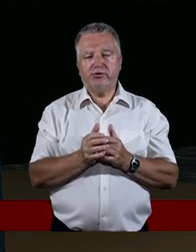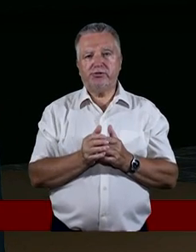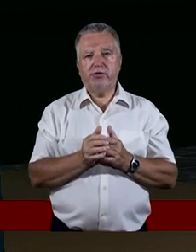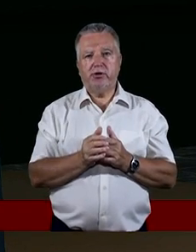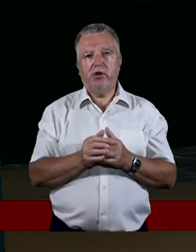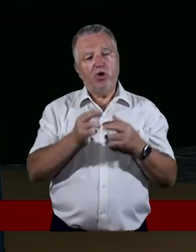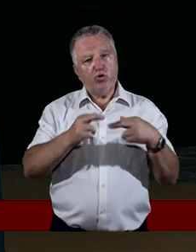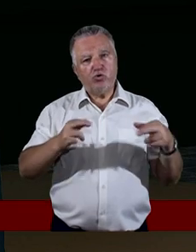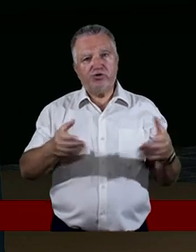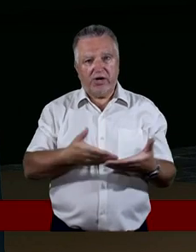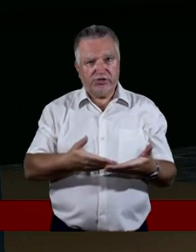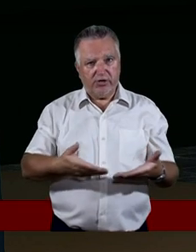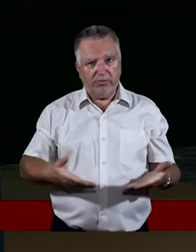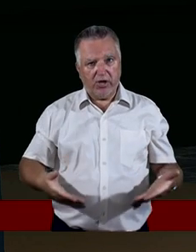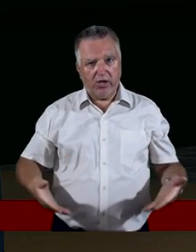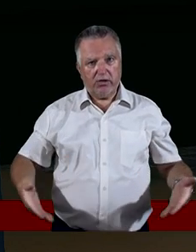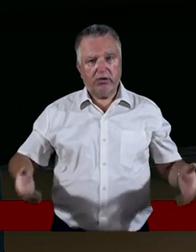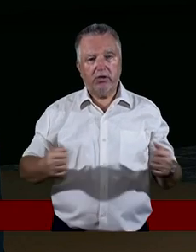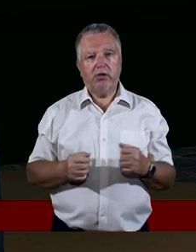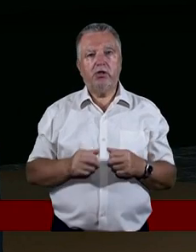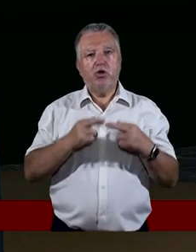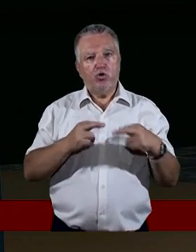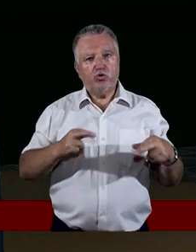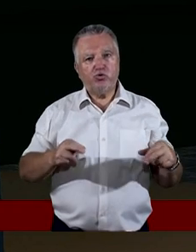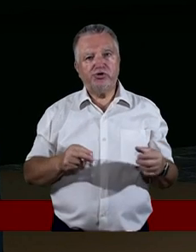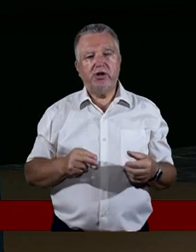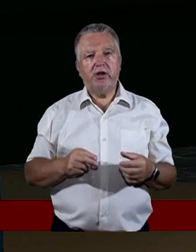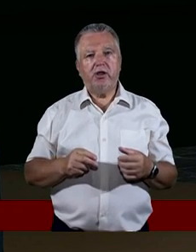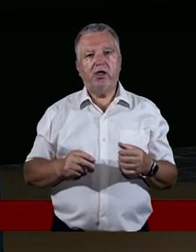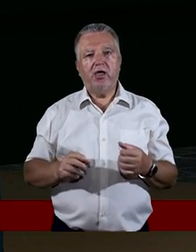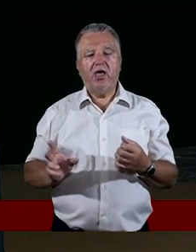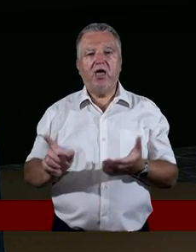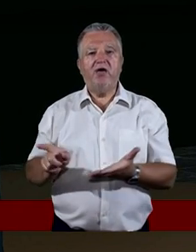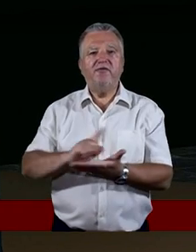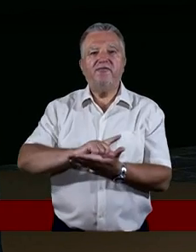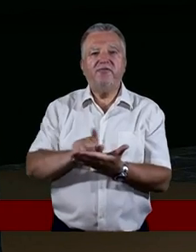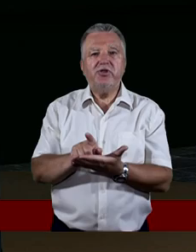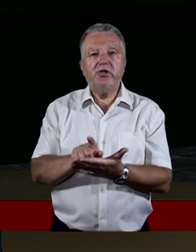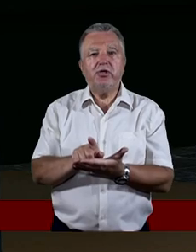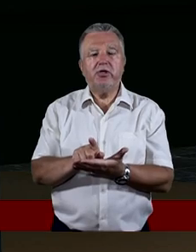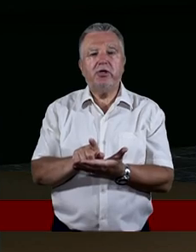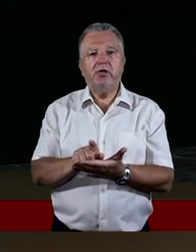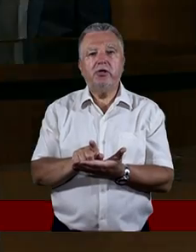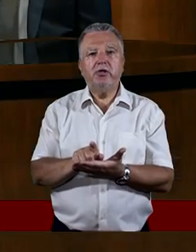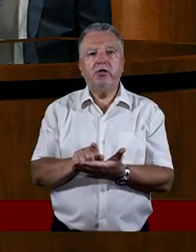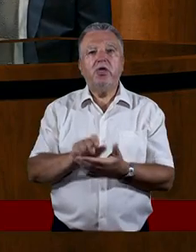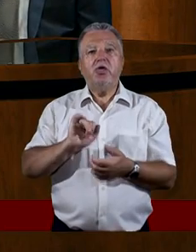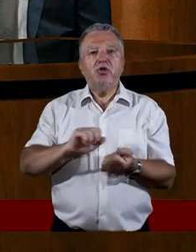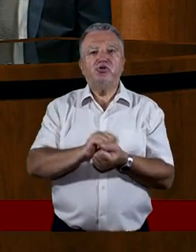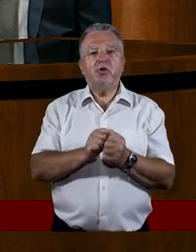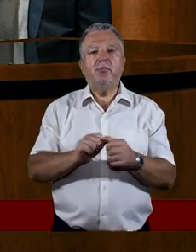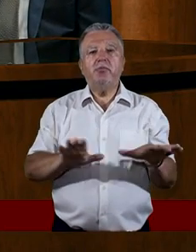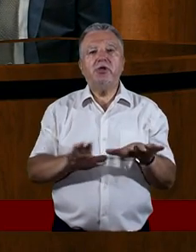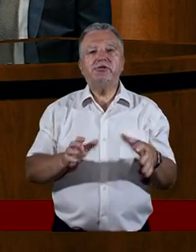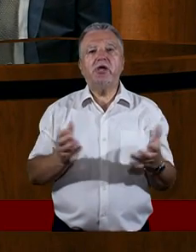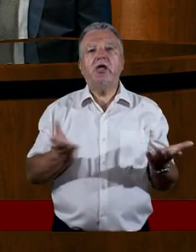Bardzo różna rola i bardzo różne plony. Nawet takie miejsca, że tych plonów w